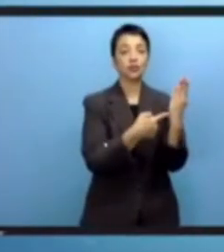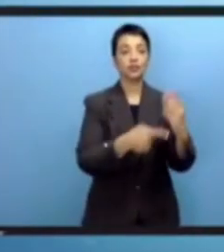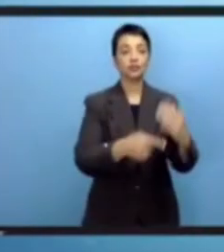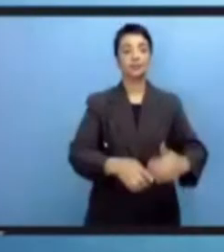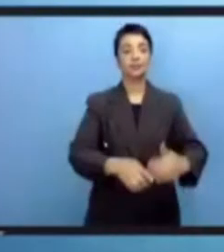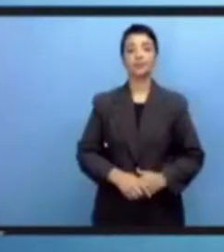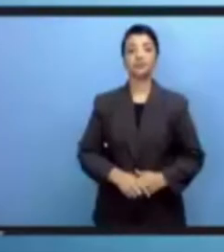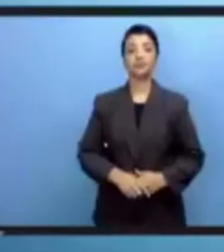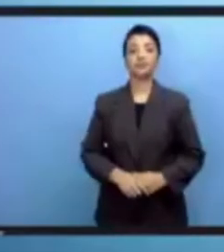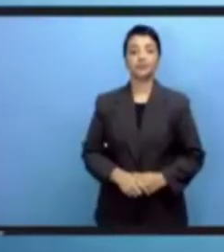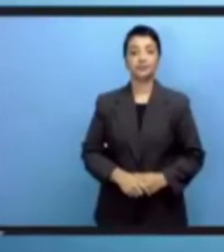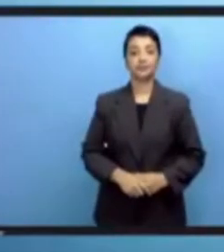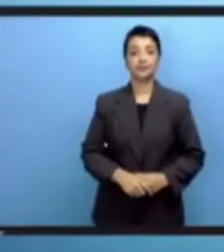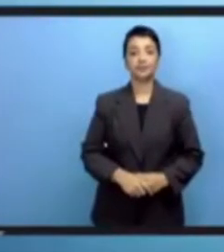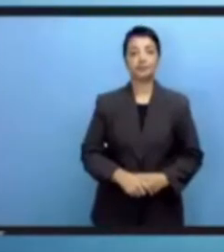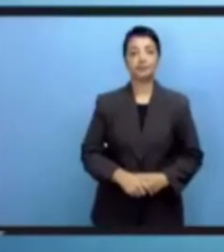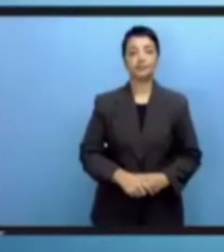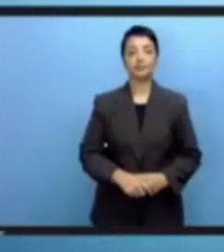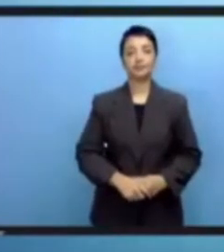بالتكنولوجيا تفضل